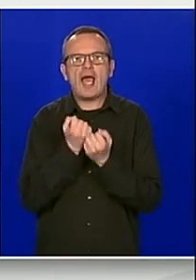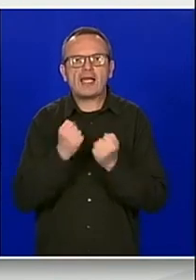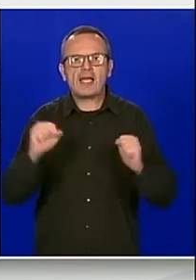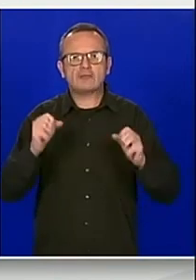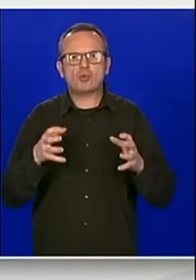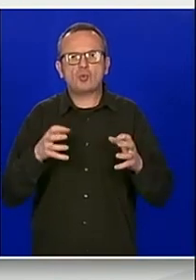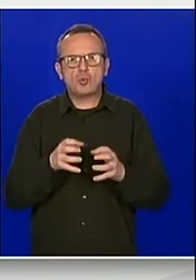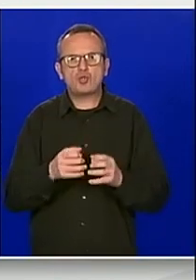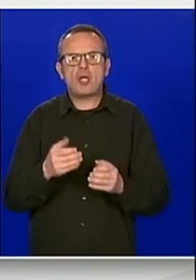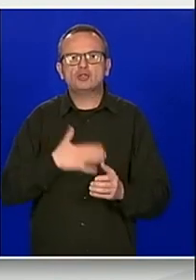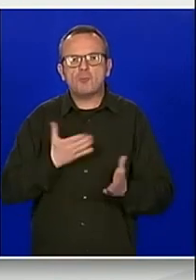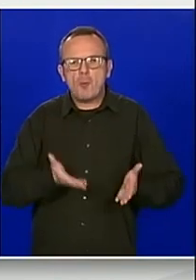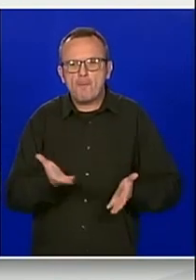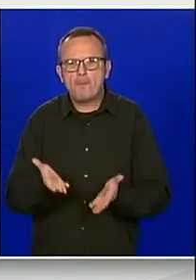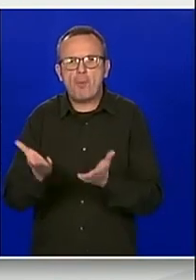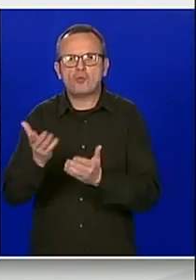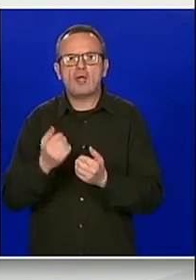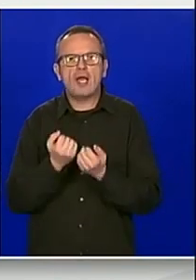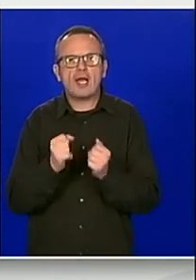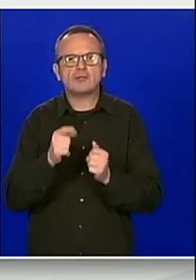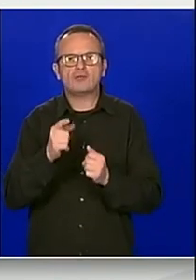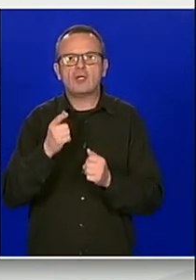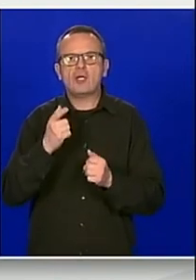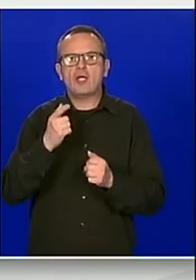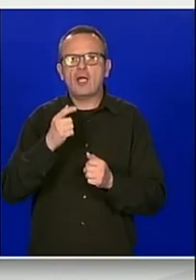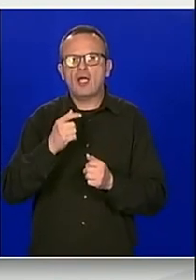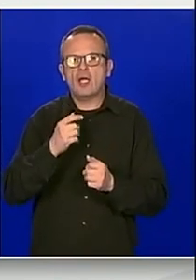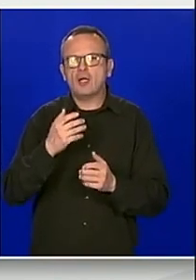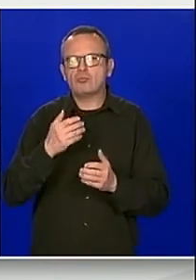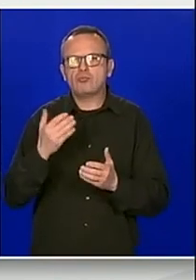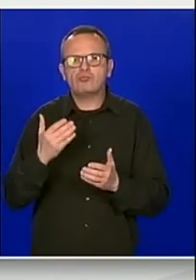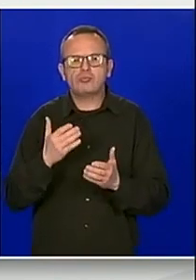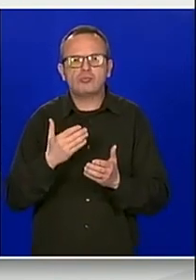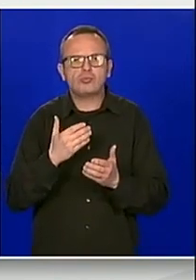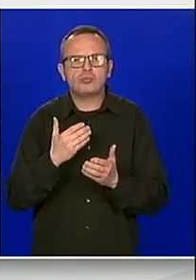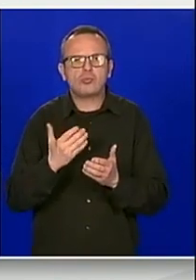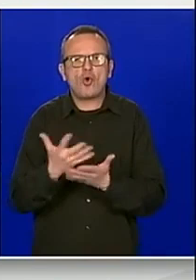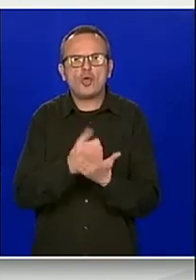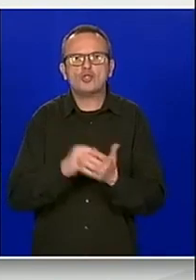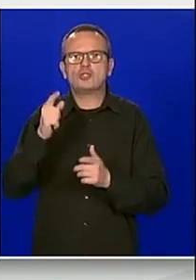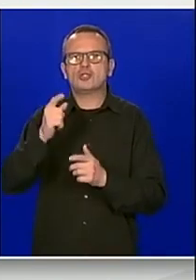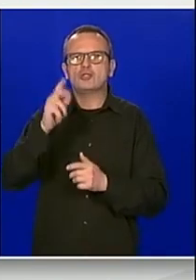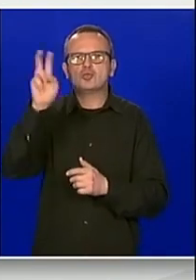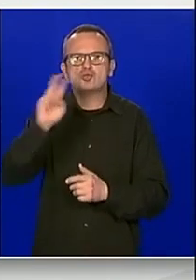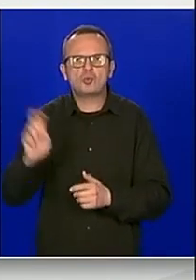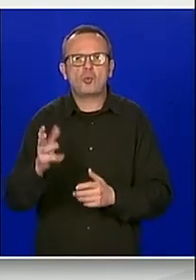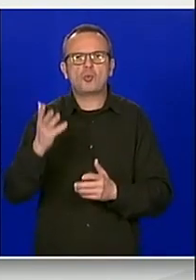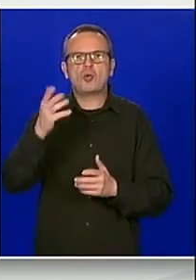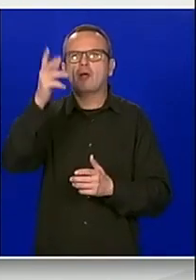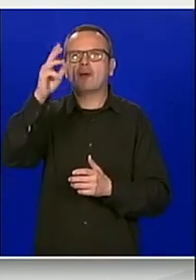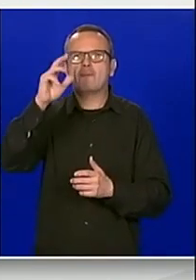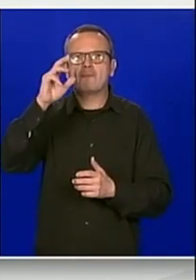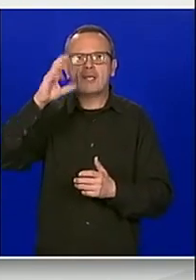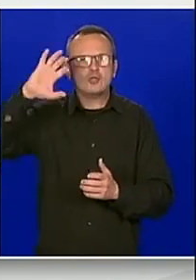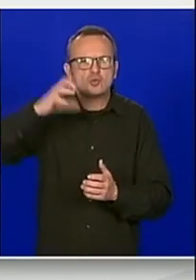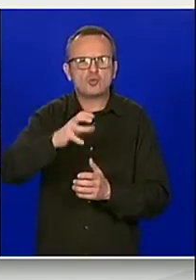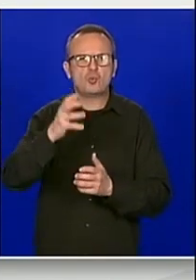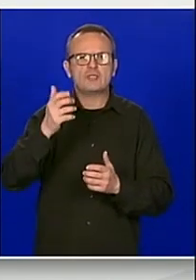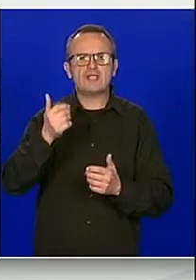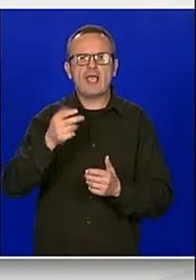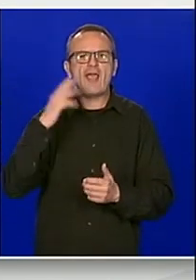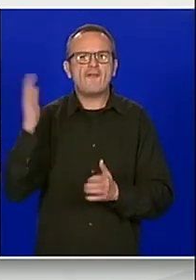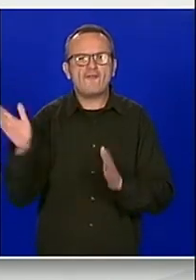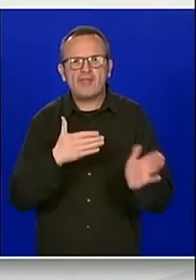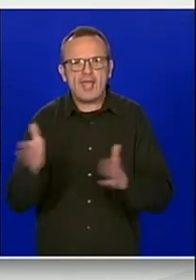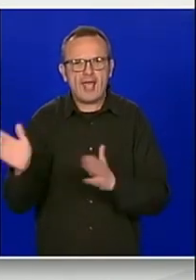poticanje razvoja i korištenja geotermalnog potencijala. Utvrđena je zabrana masovnog hidrauličkog frakturiranja kao rizične i opasne